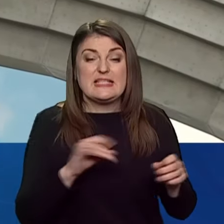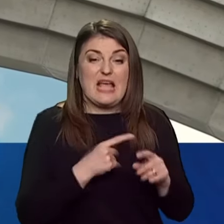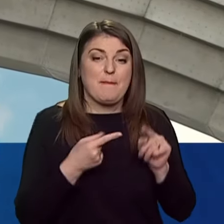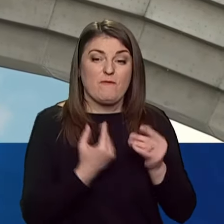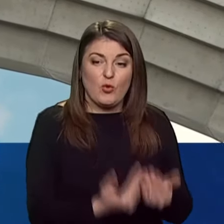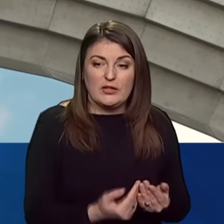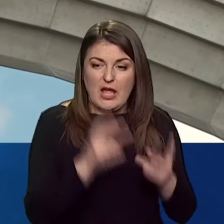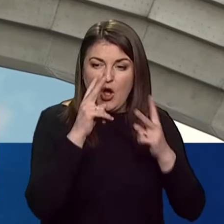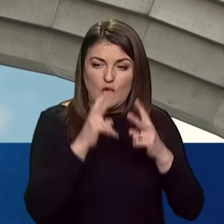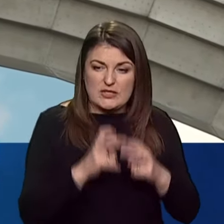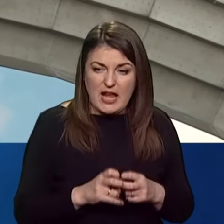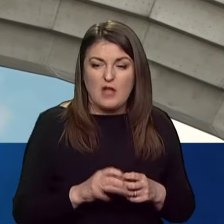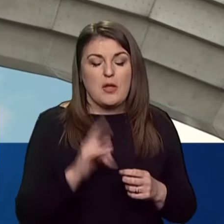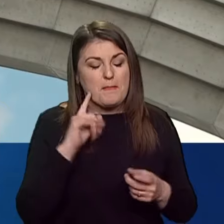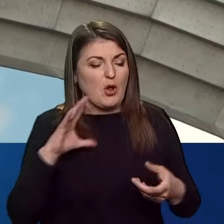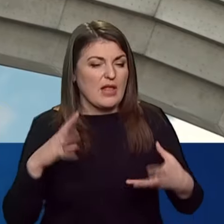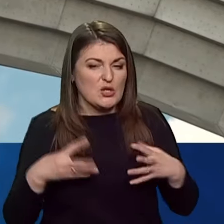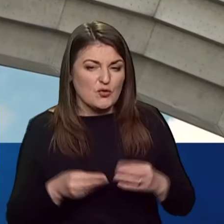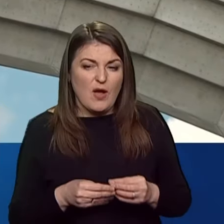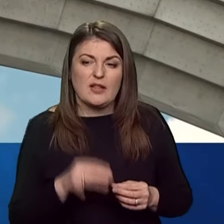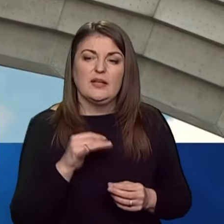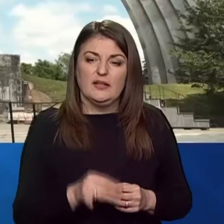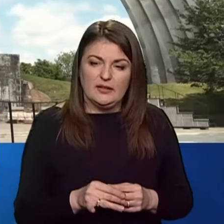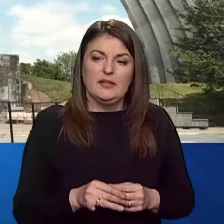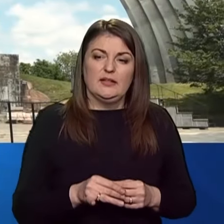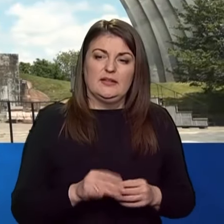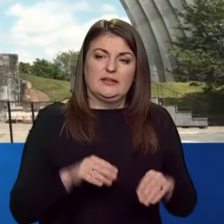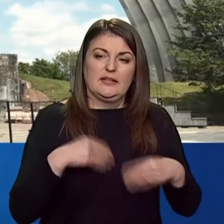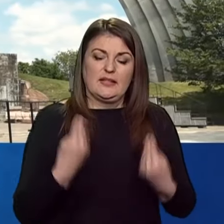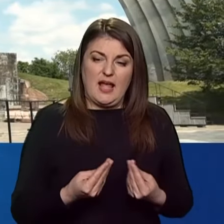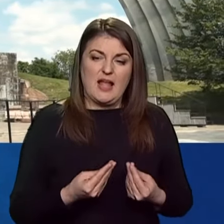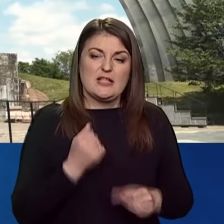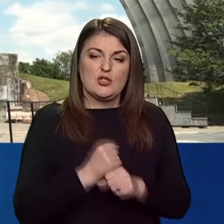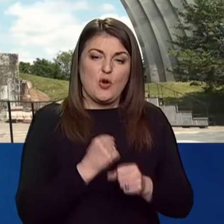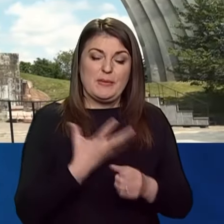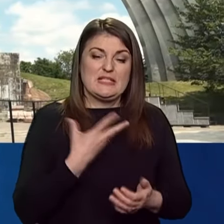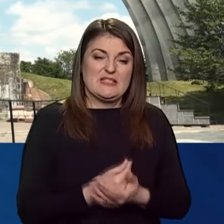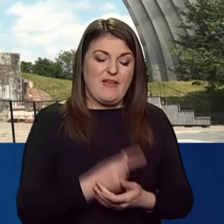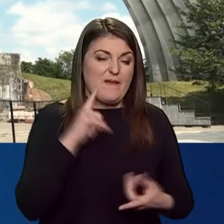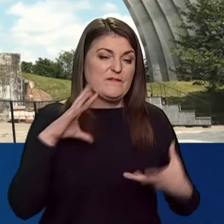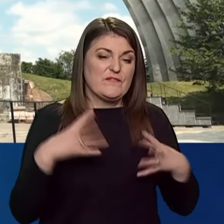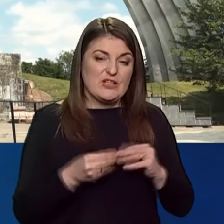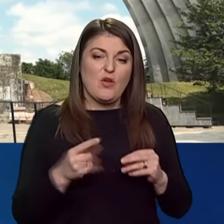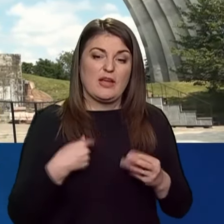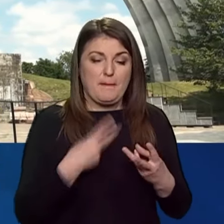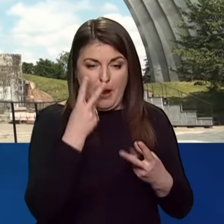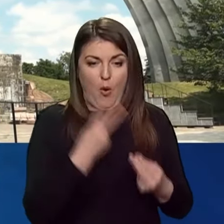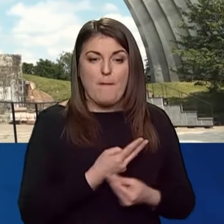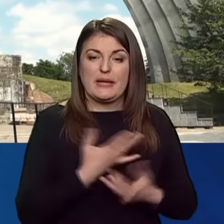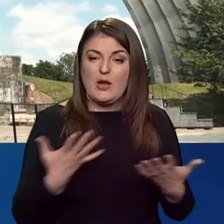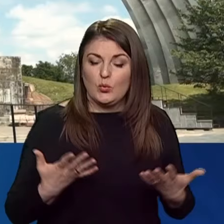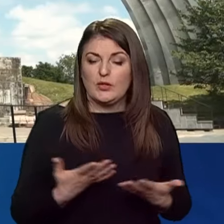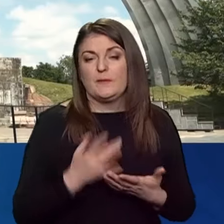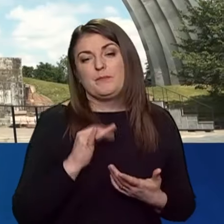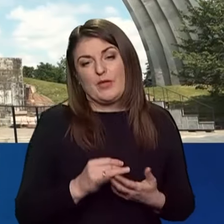саме вони розглянули, проаналізували і зробили свій фаховий висновок, який ми оприлюднили.